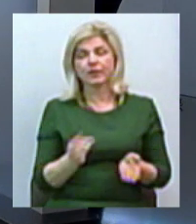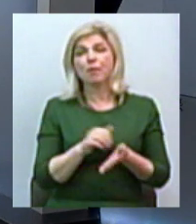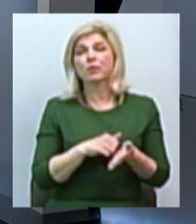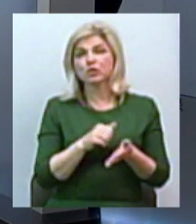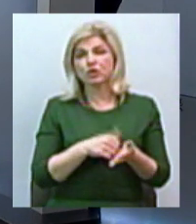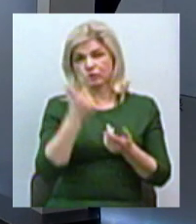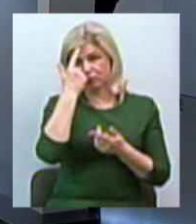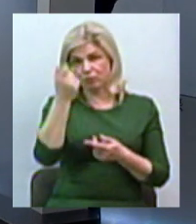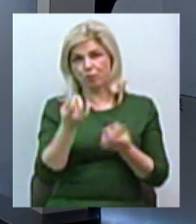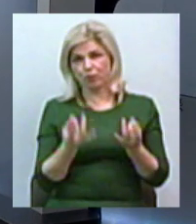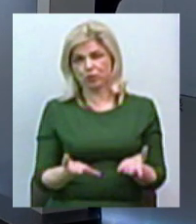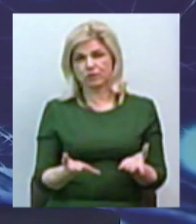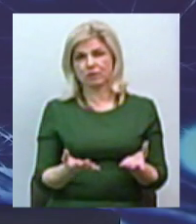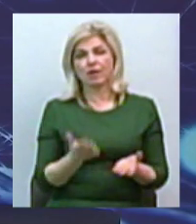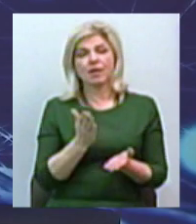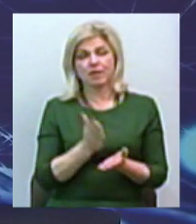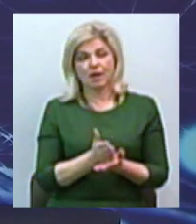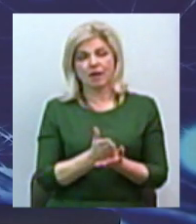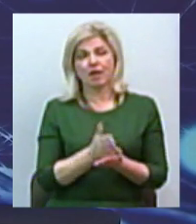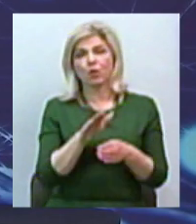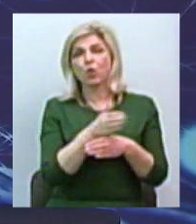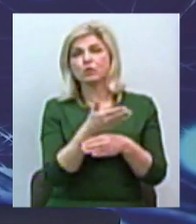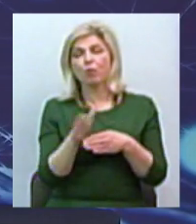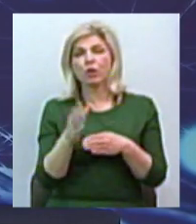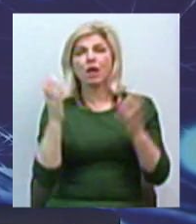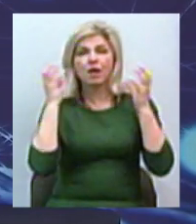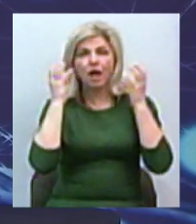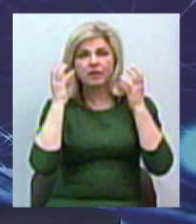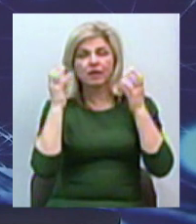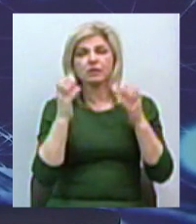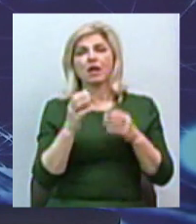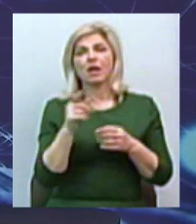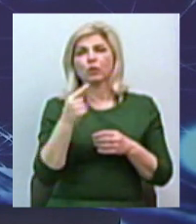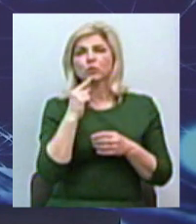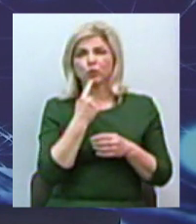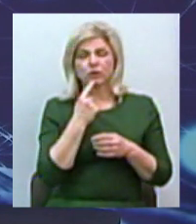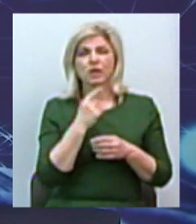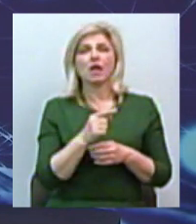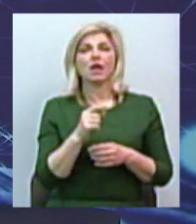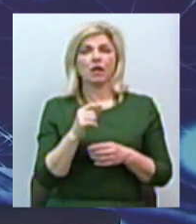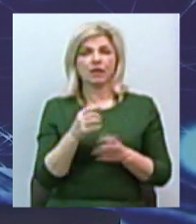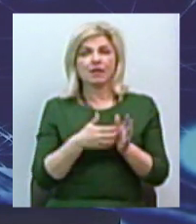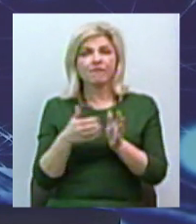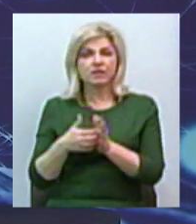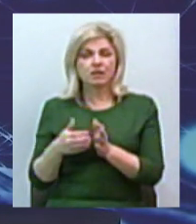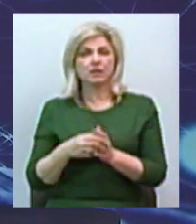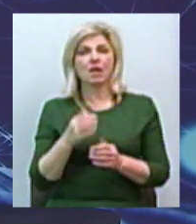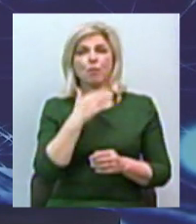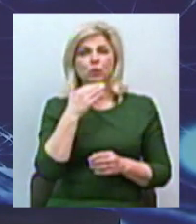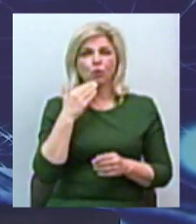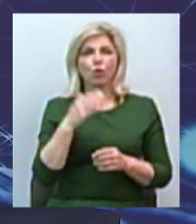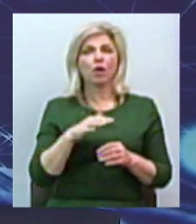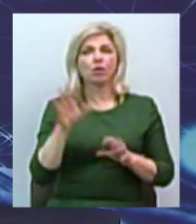оголошують дуже просту. Є розподіл радіочастот, вони дефіцитні. Зараз багато частот йде на